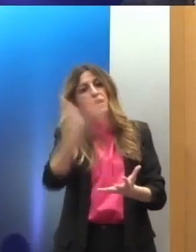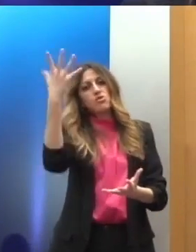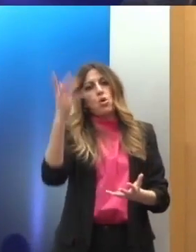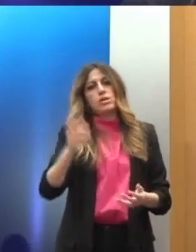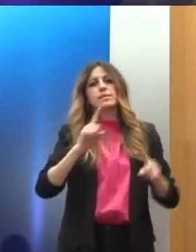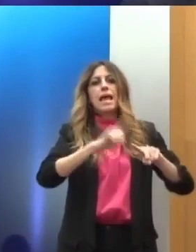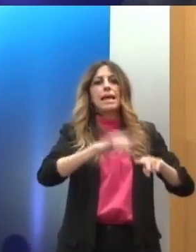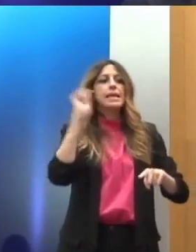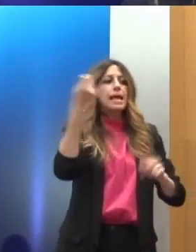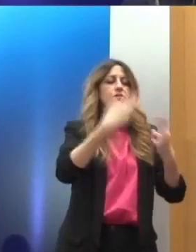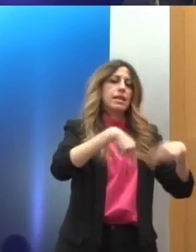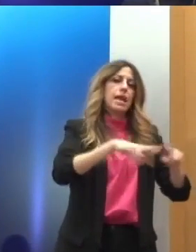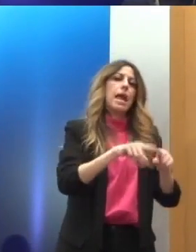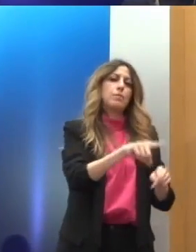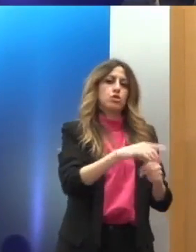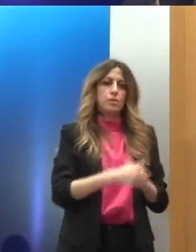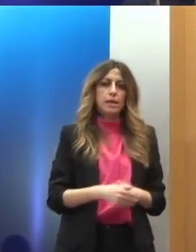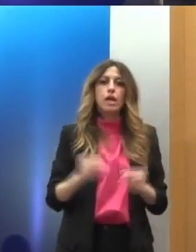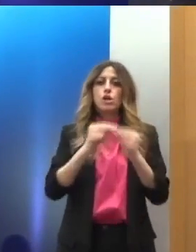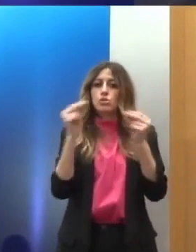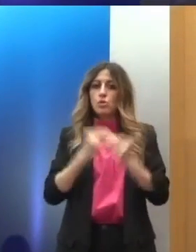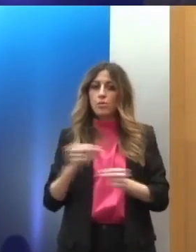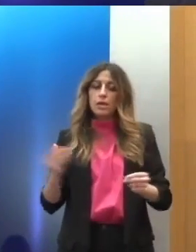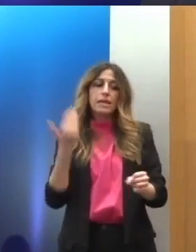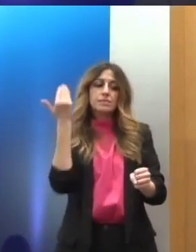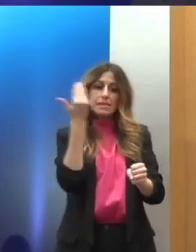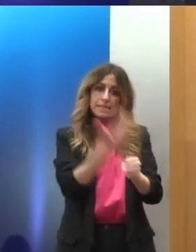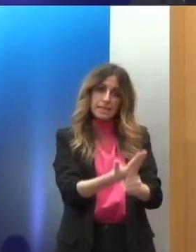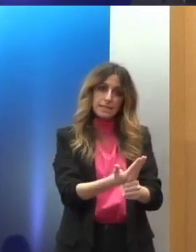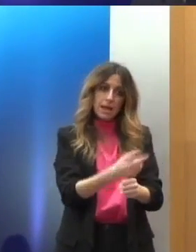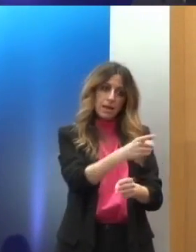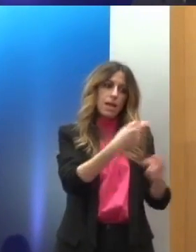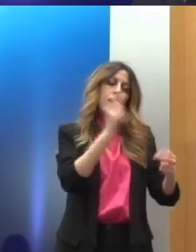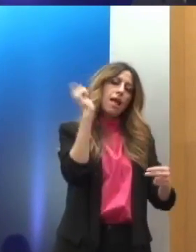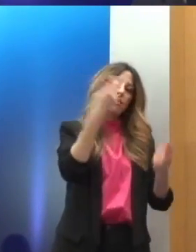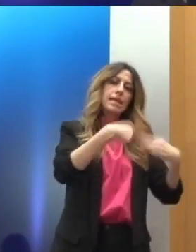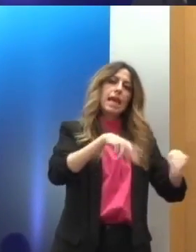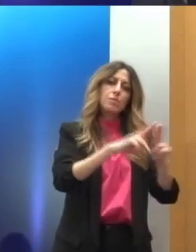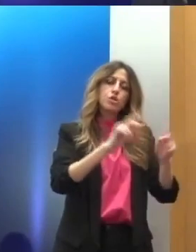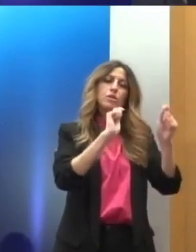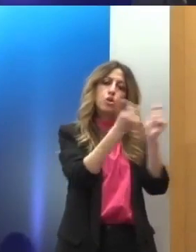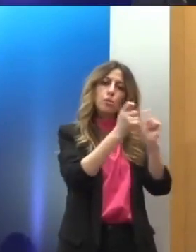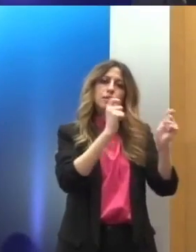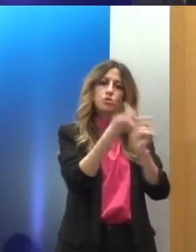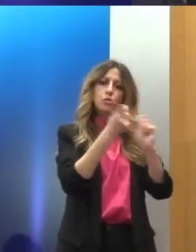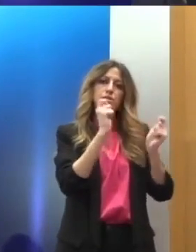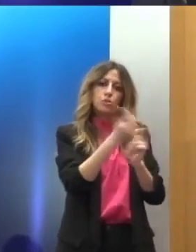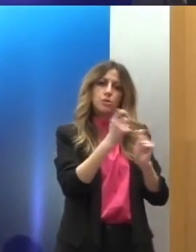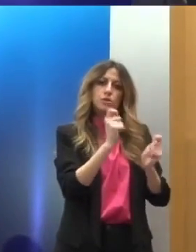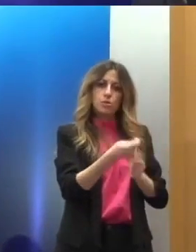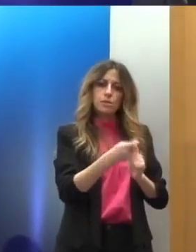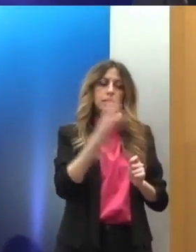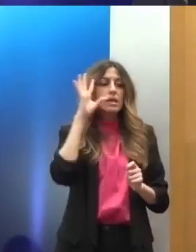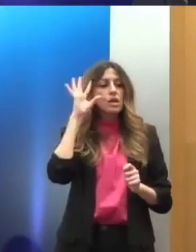Ελληνική Εθνική Επιτροπή Ανθρωπίνων Δικαιωμάτων μια σειρά τροποποιήσεων, έτσι ώστε και το ελληνικό